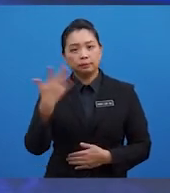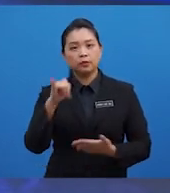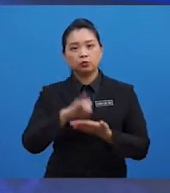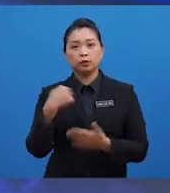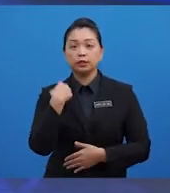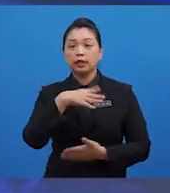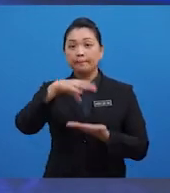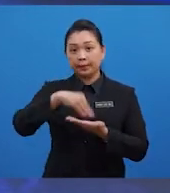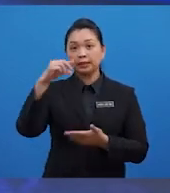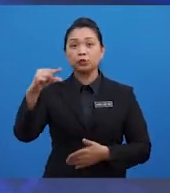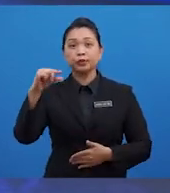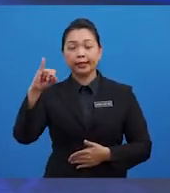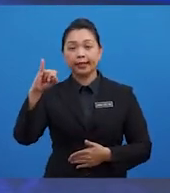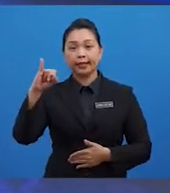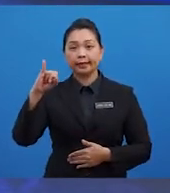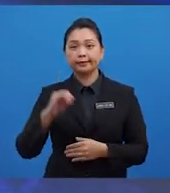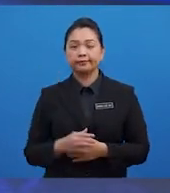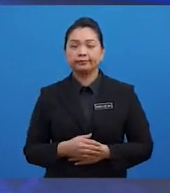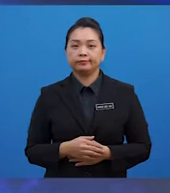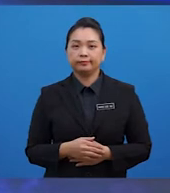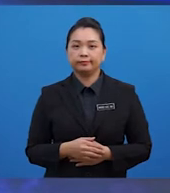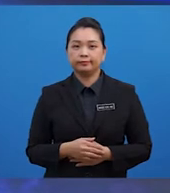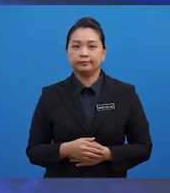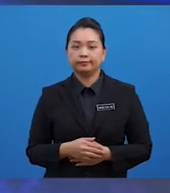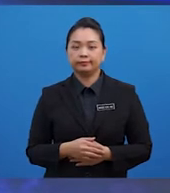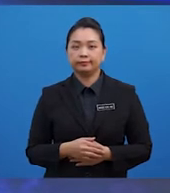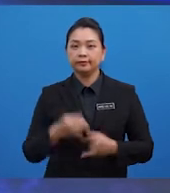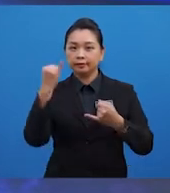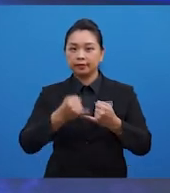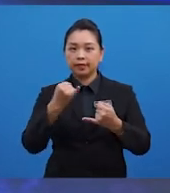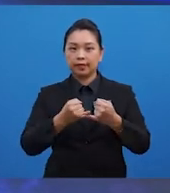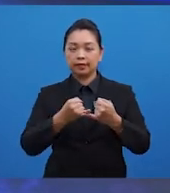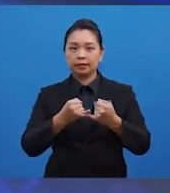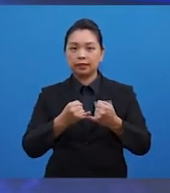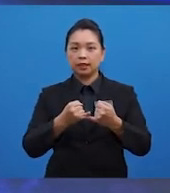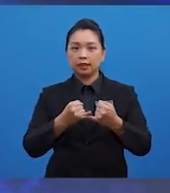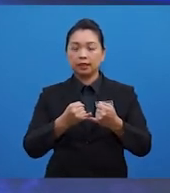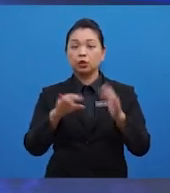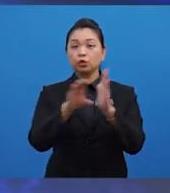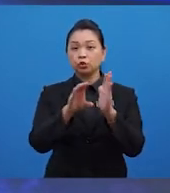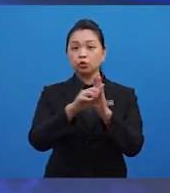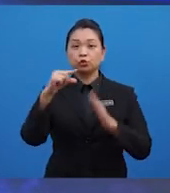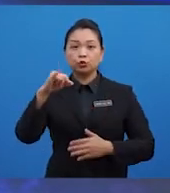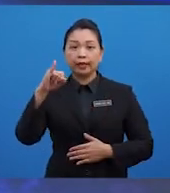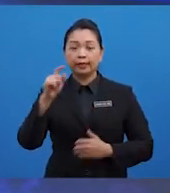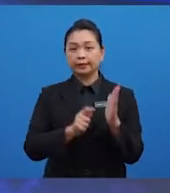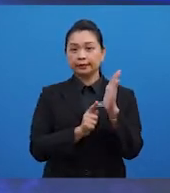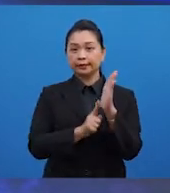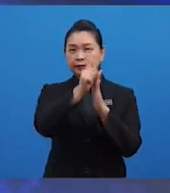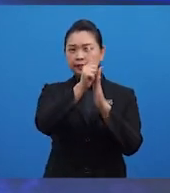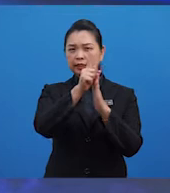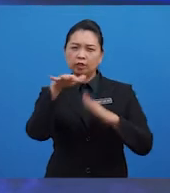juga indeks glasamik iaitu GI. Dan akhir sekali, contoh GI tinggi,